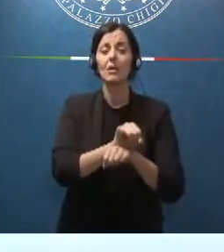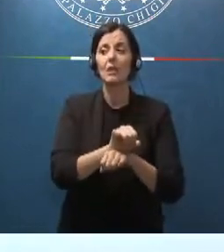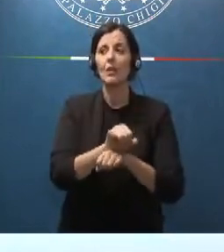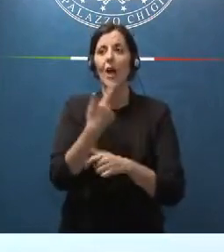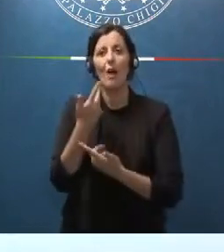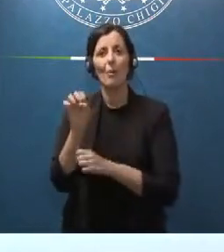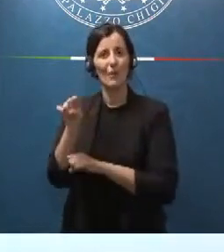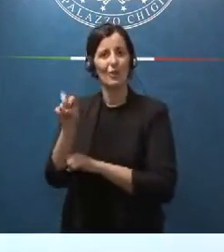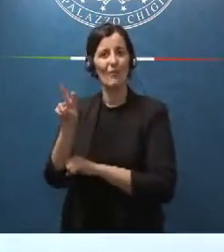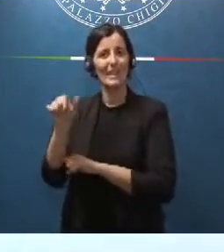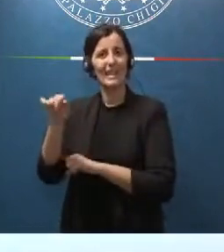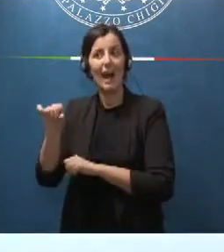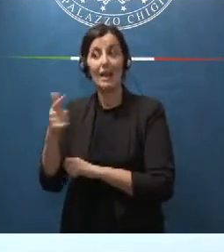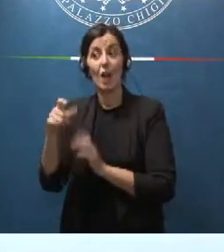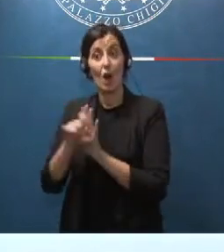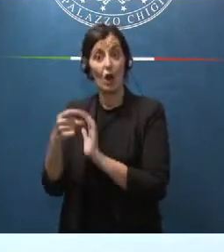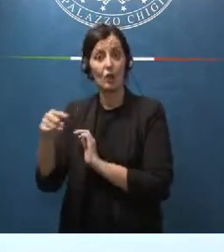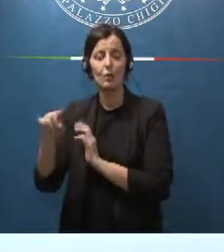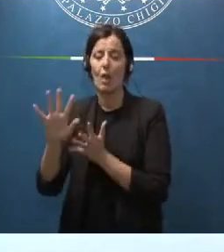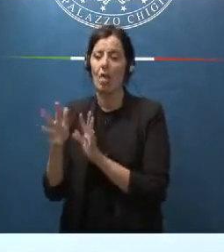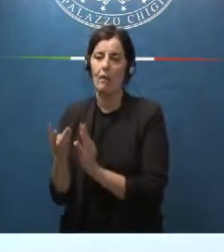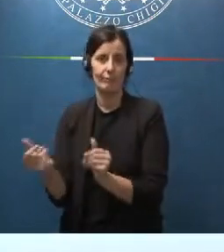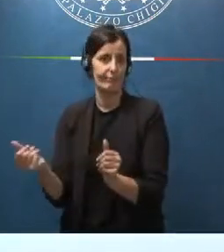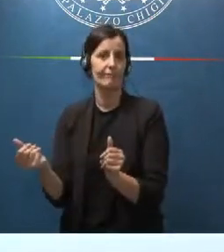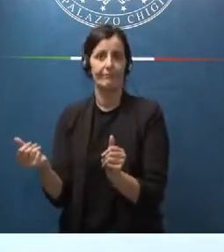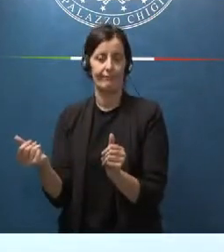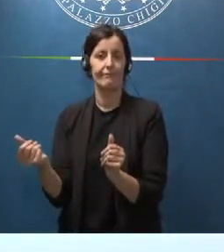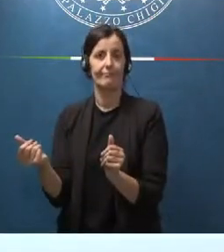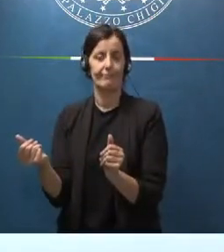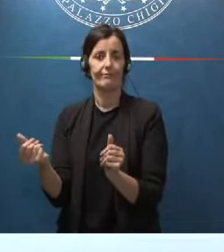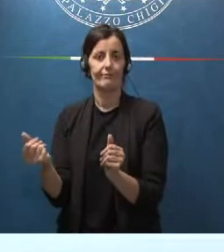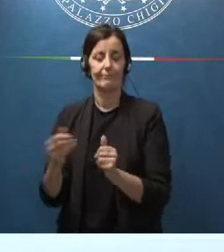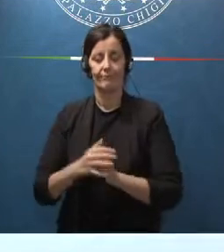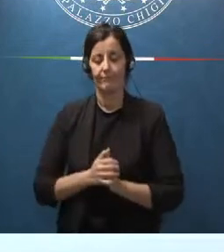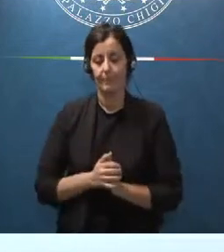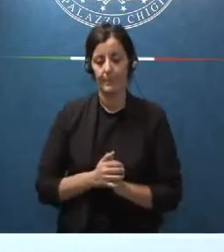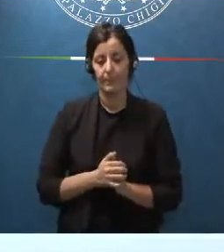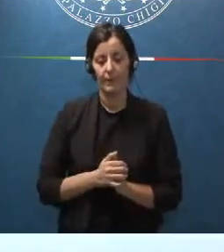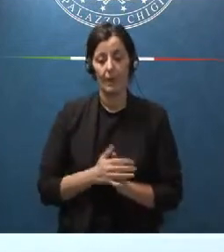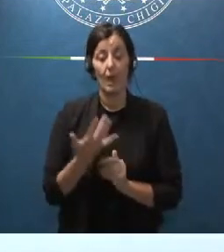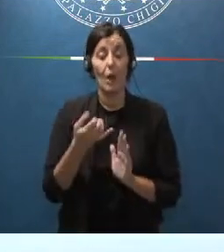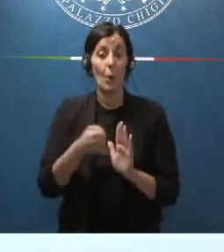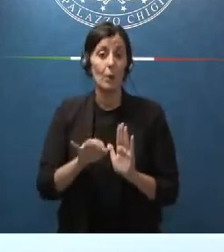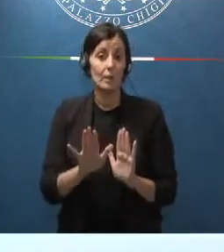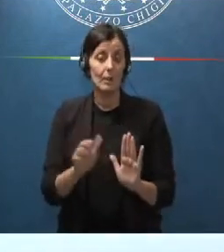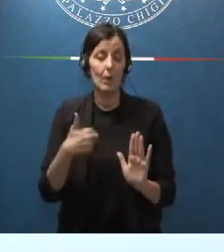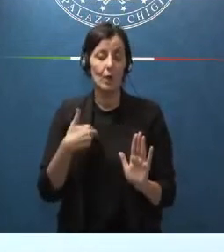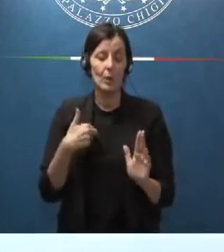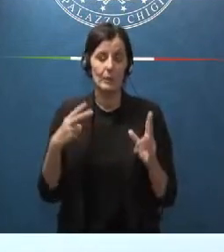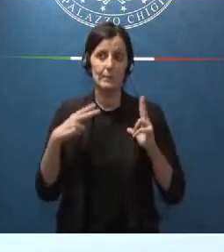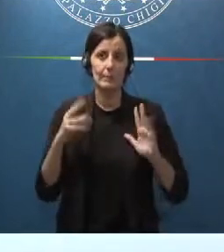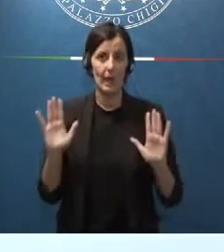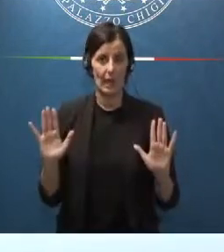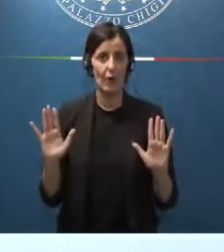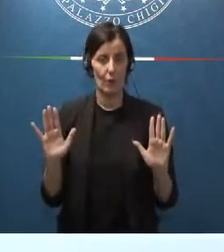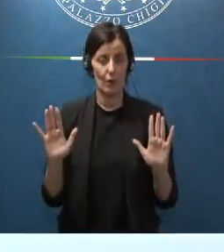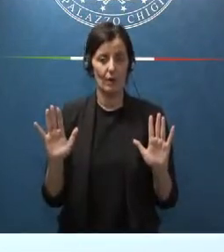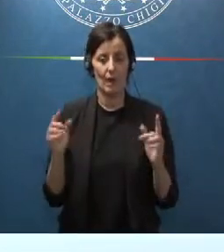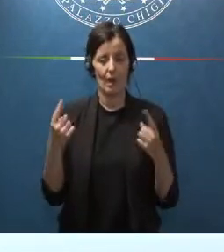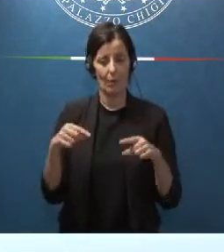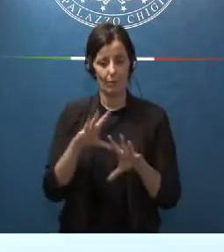Vassalli il cui codice appunto è stato snaturato. Da ultimo io spero che questa che questa